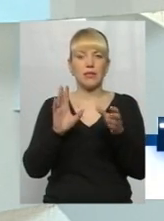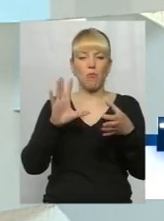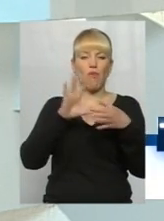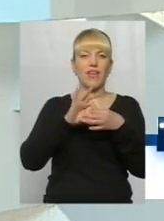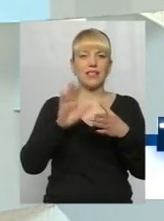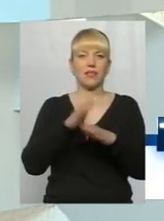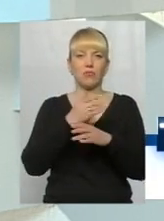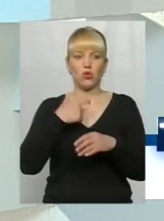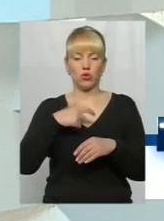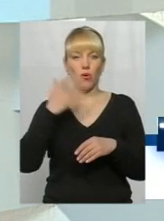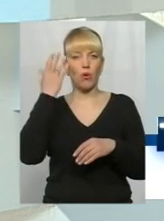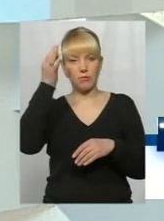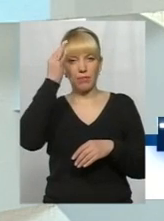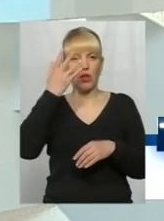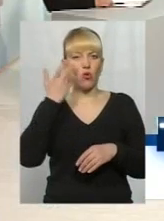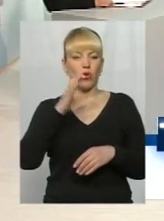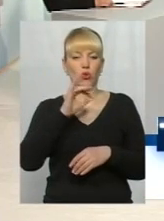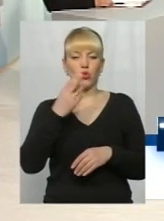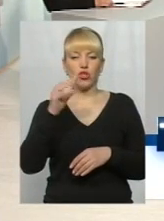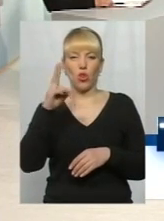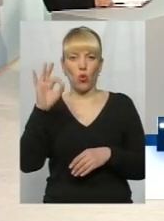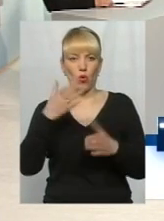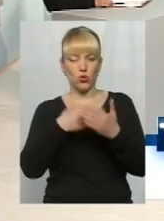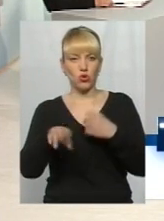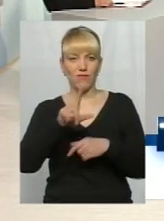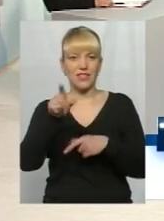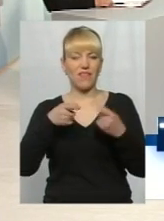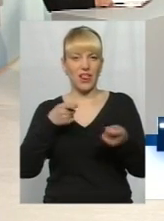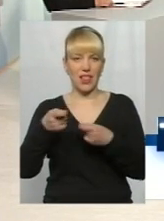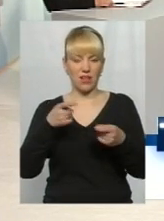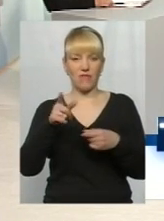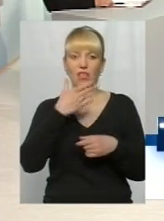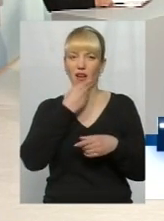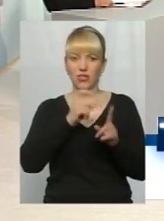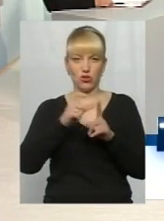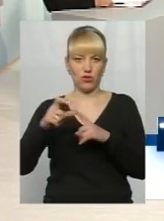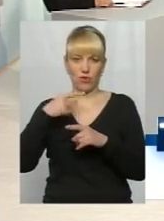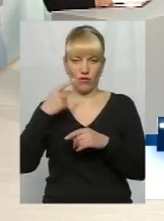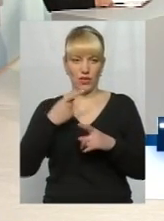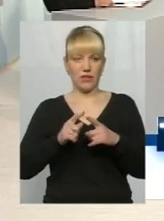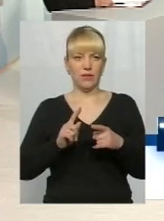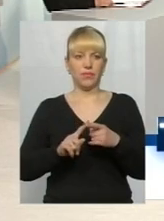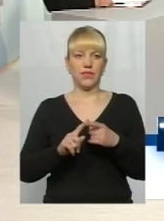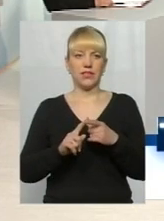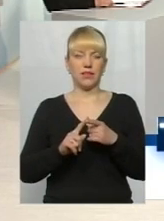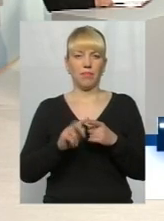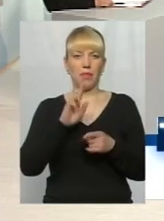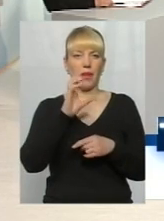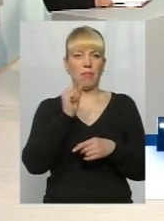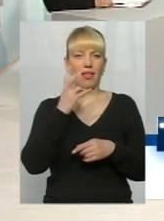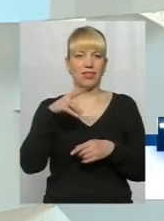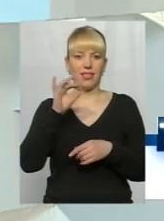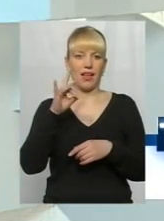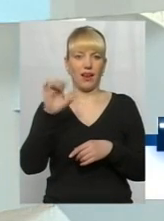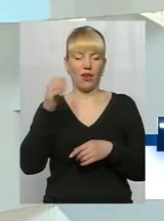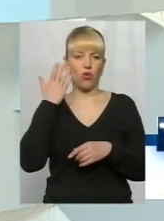Ющенко вже йшов з влади, він сказав хорошу фразу, не пам'ятаючи, він посилався на Степана Бандеру, тому що ця фраза належить все-таки Степану